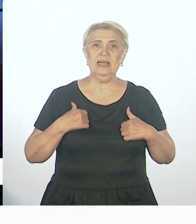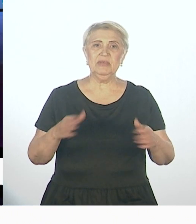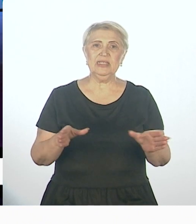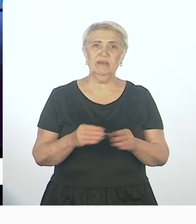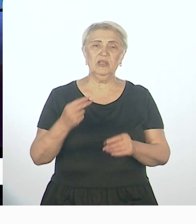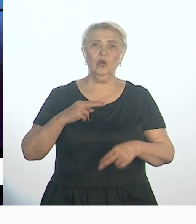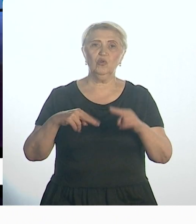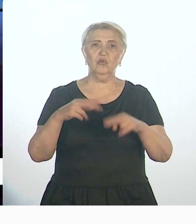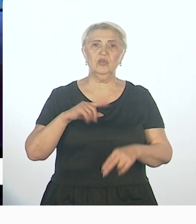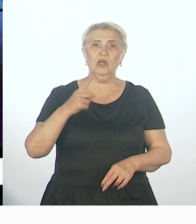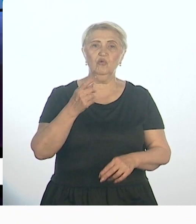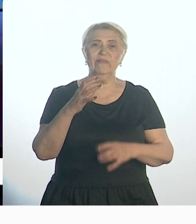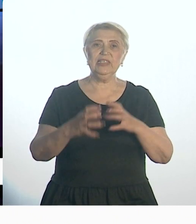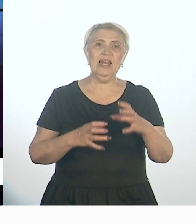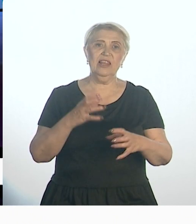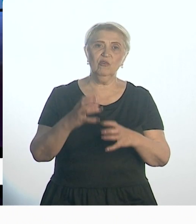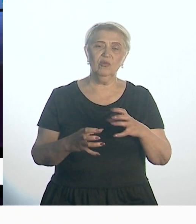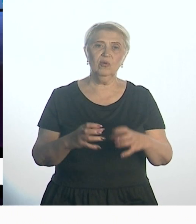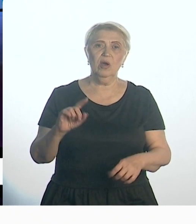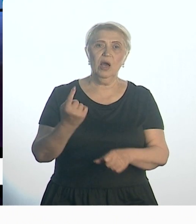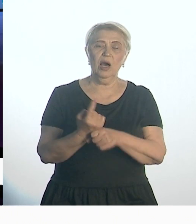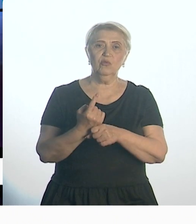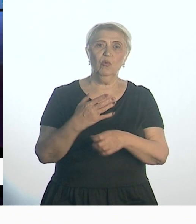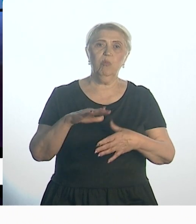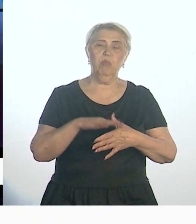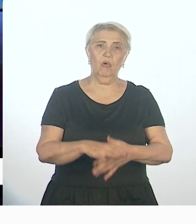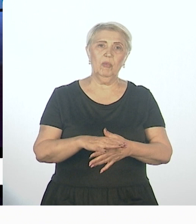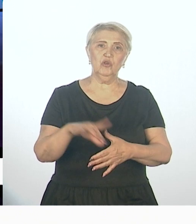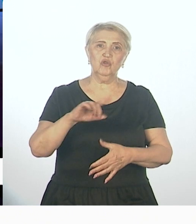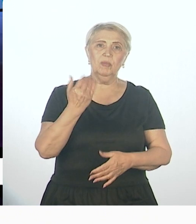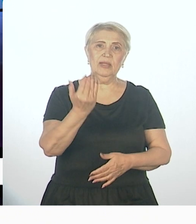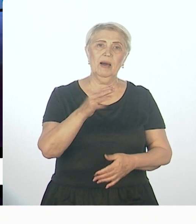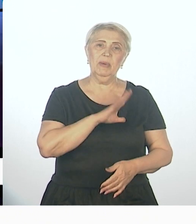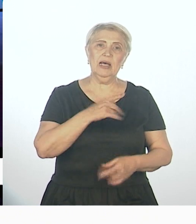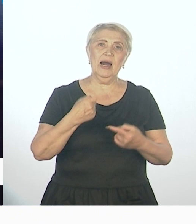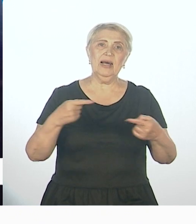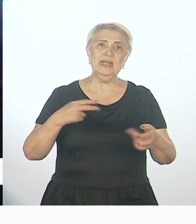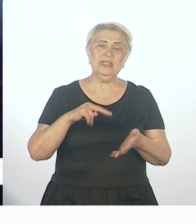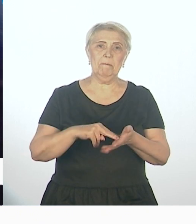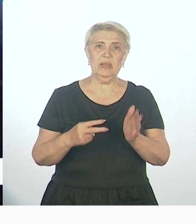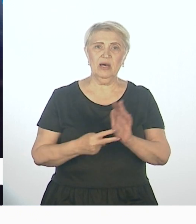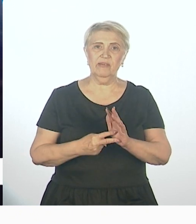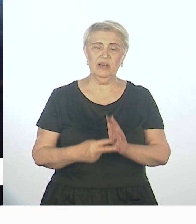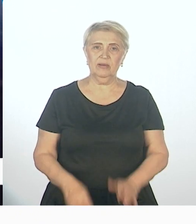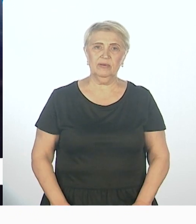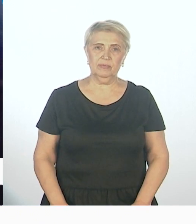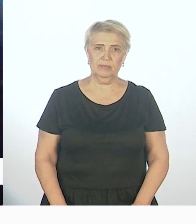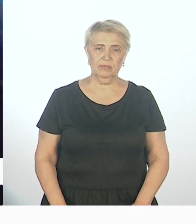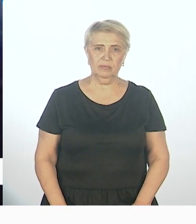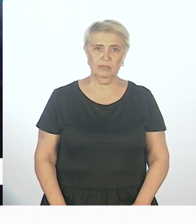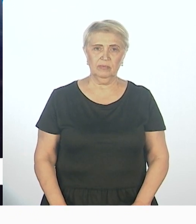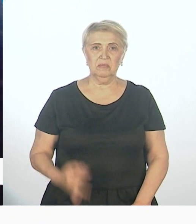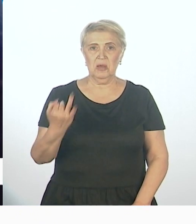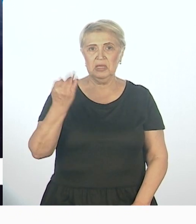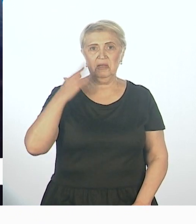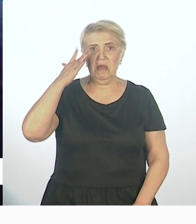строить одну вселенную, одну помощь, чтобы она была разноплановая. Слушайте, интересная, кстати, мысль. Потому что такая